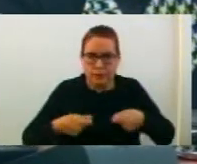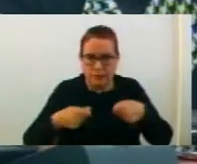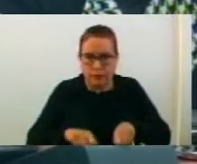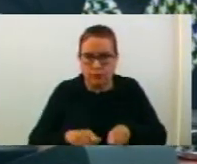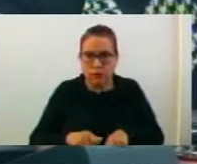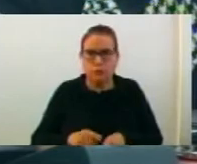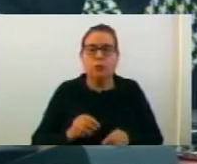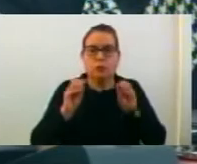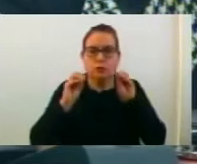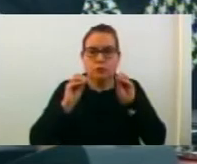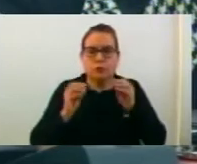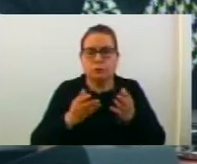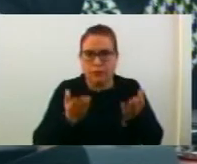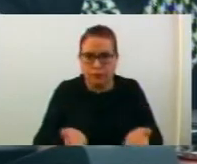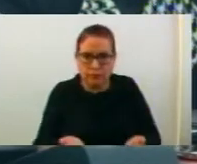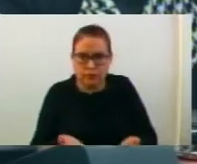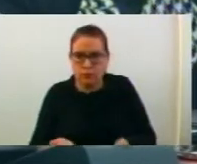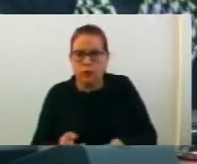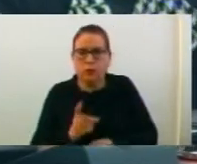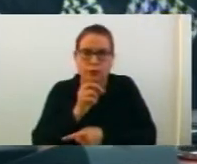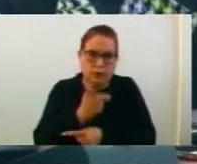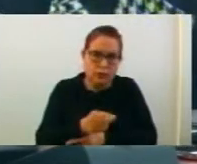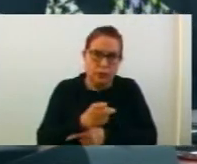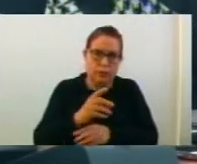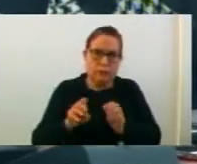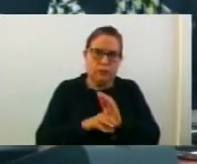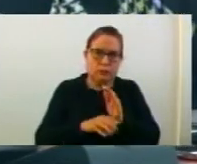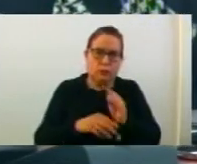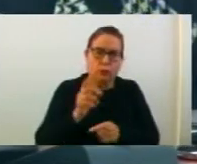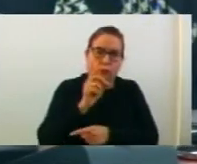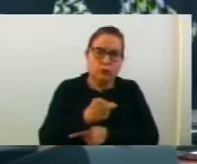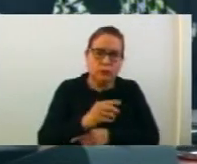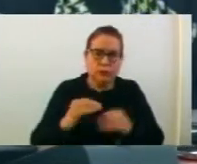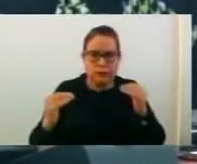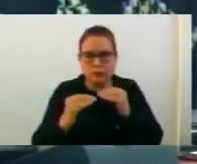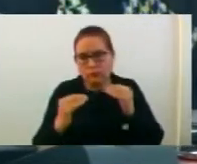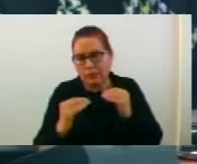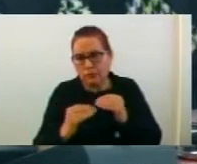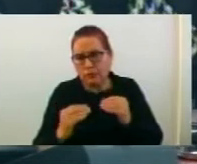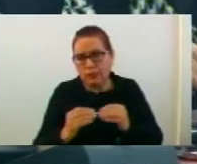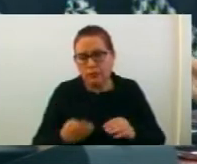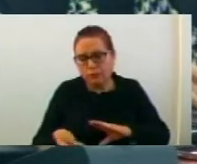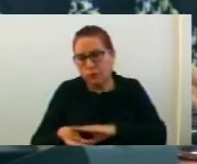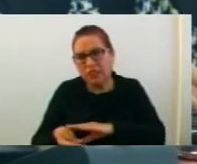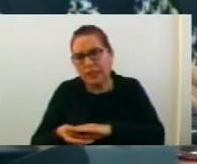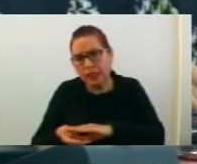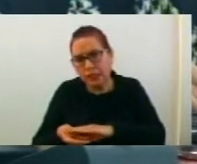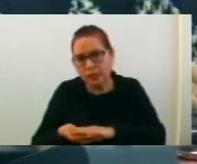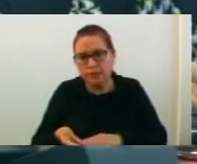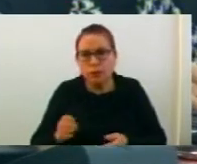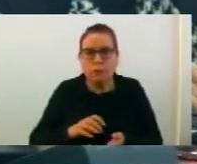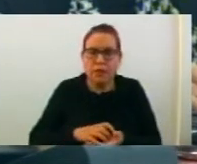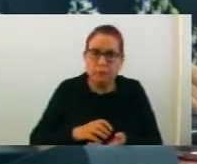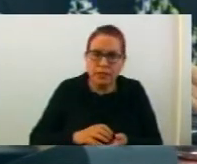со кој на Советот му предлага да ја донесе предложената одлука за давање согласност за издавање под закуп на